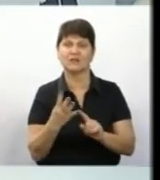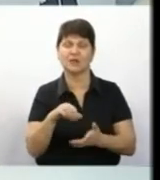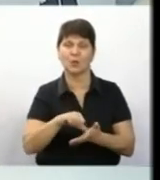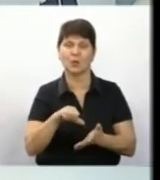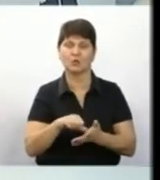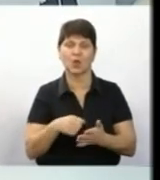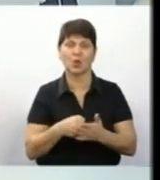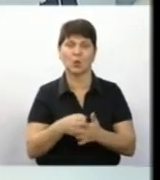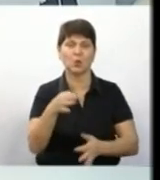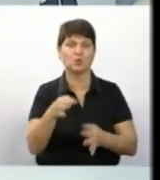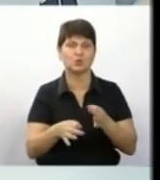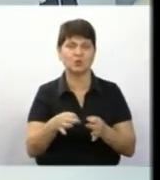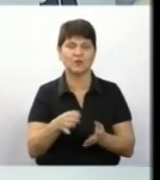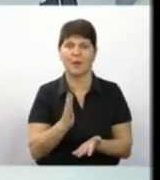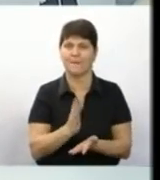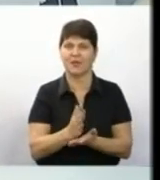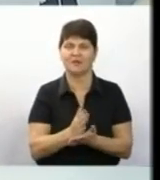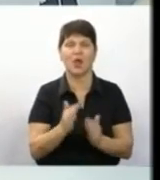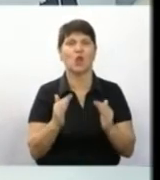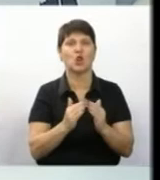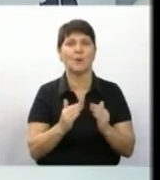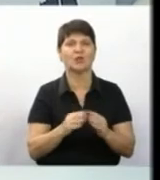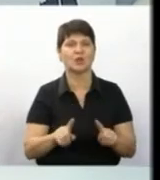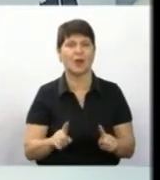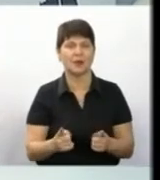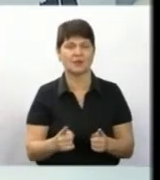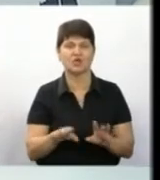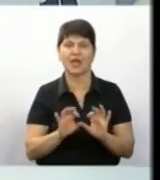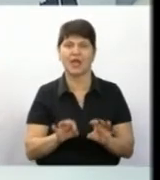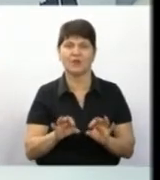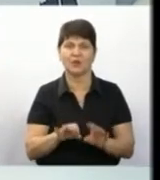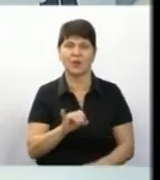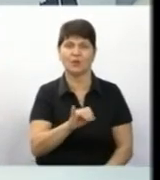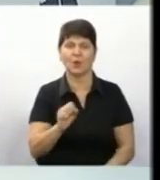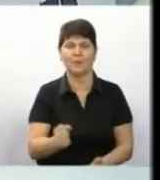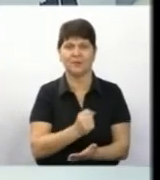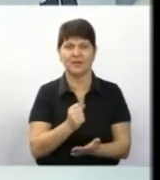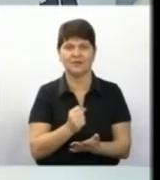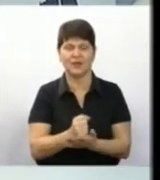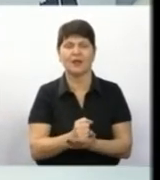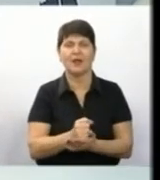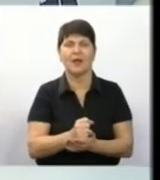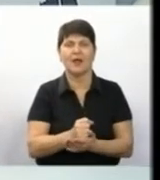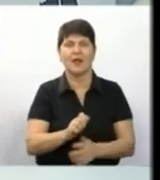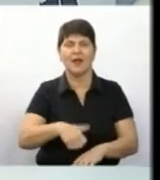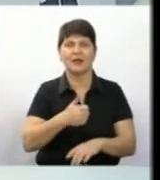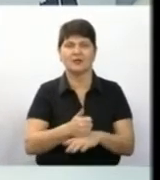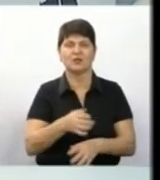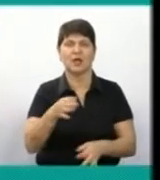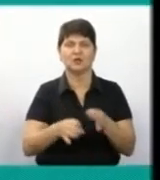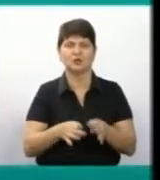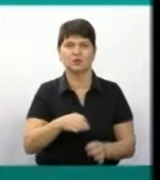проведення досудового розслідування перебуватиме під домашнім арештом. Інформацію Суспільному підтвердила речниця суду Карина Тарасова.